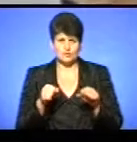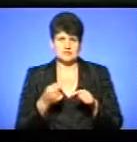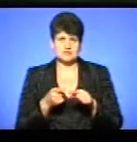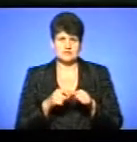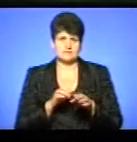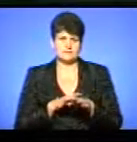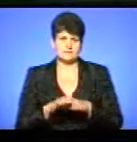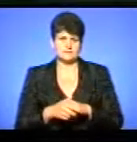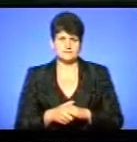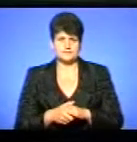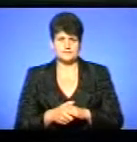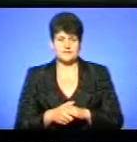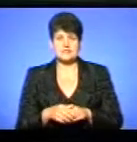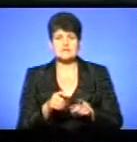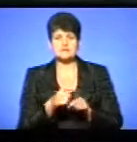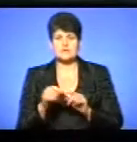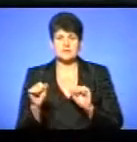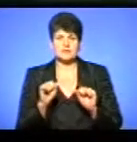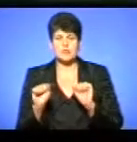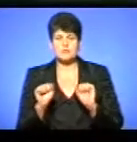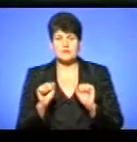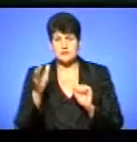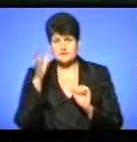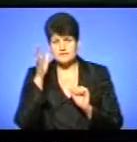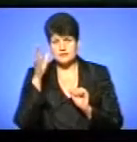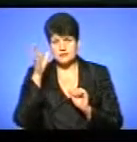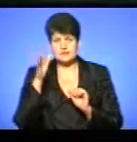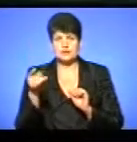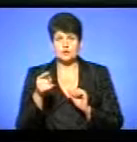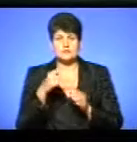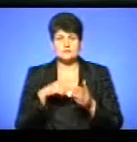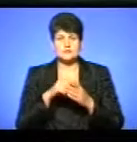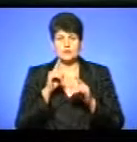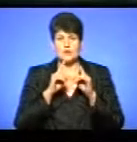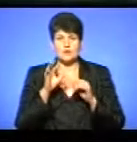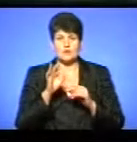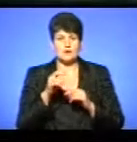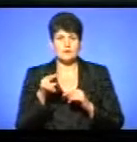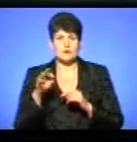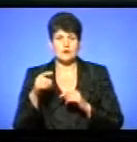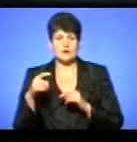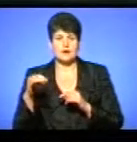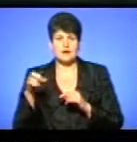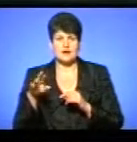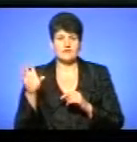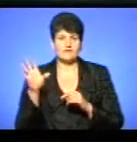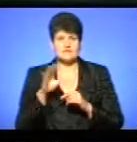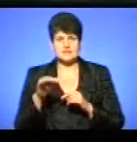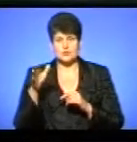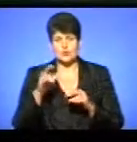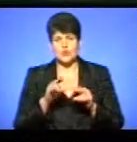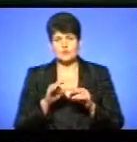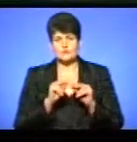справитись. За словами керівника управління освіти і науки Тернопільської міської ради Ольги Похиляк, наразі всі освітяни